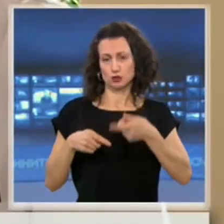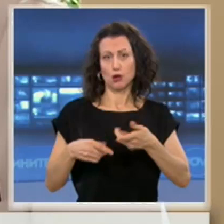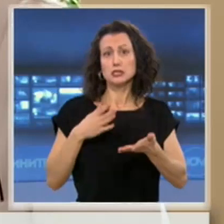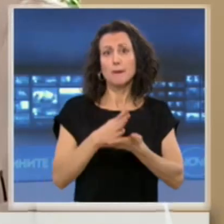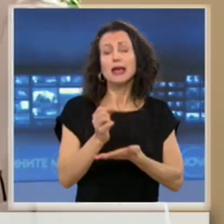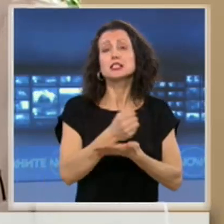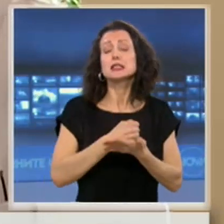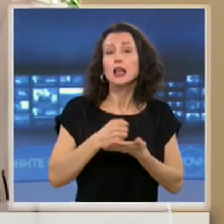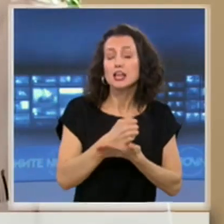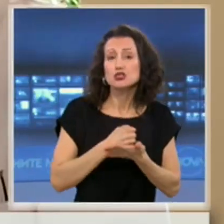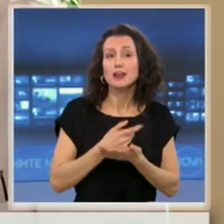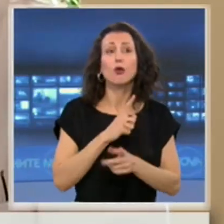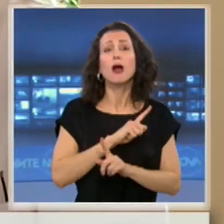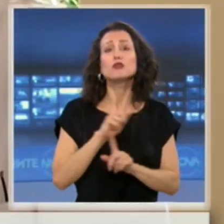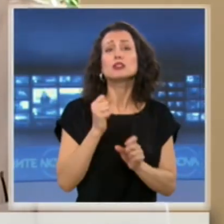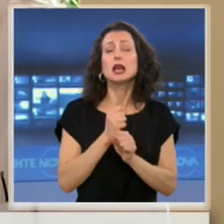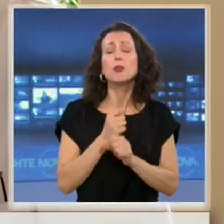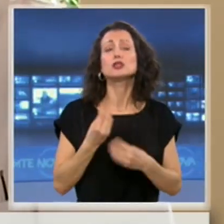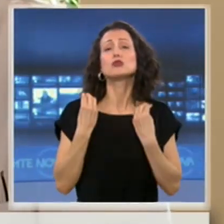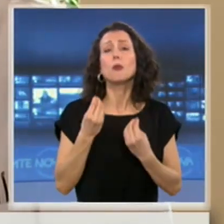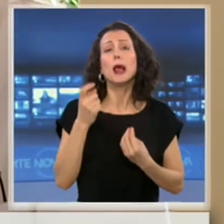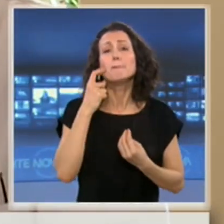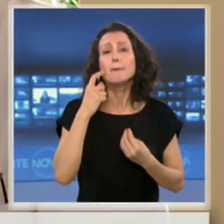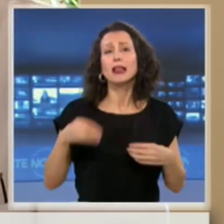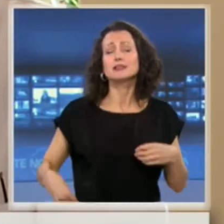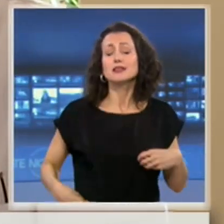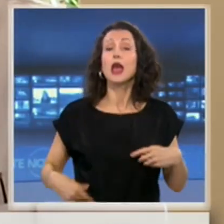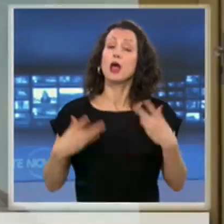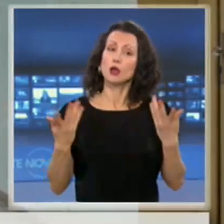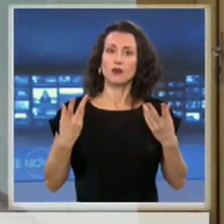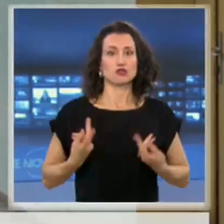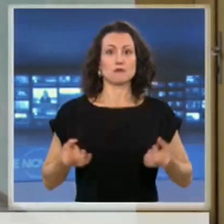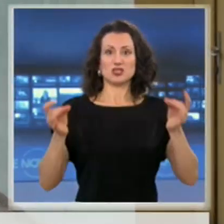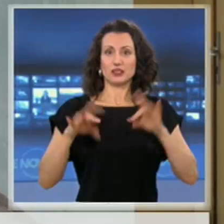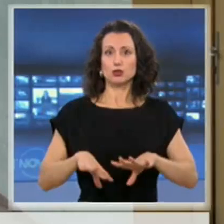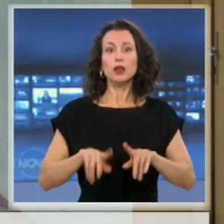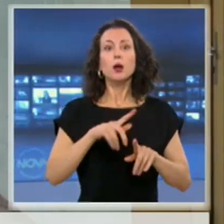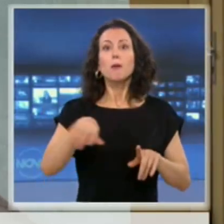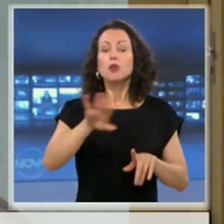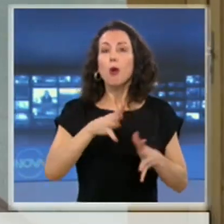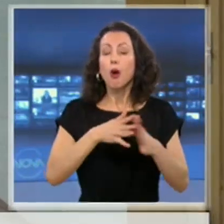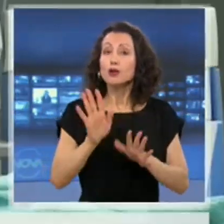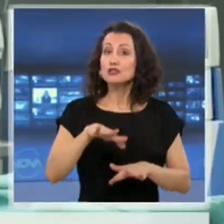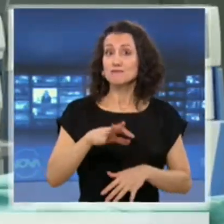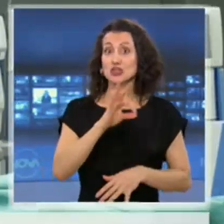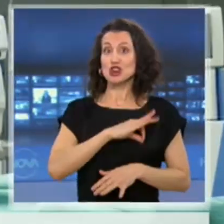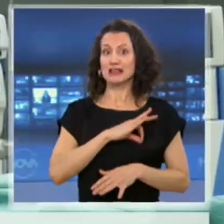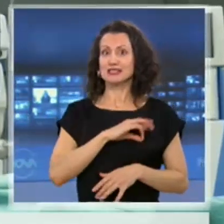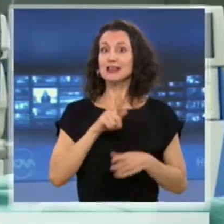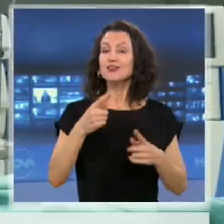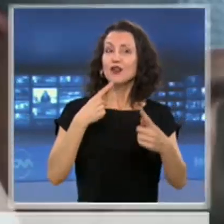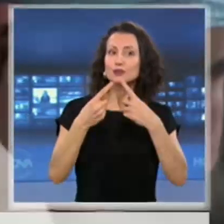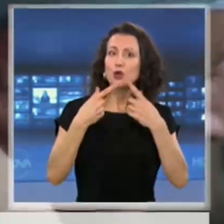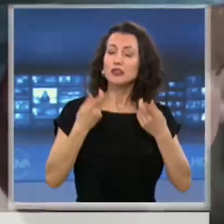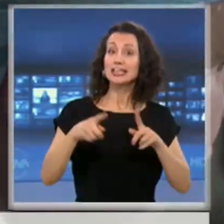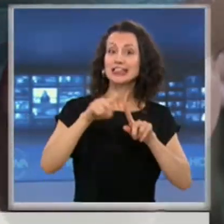достатъчност, който е най-ефективен, вече се възстановява и много хора ще имат шанс. В условията на COVID-19 трансплантациите ще се